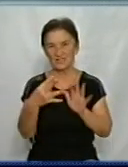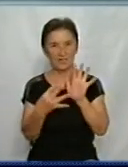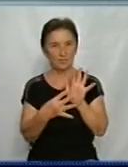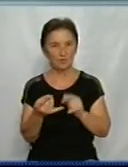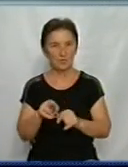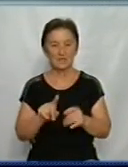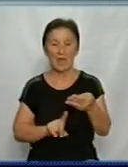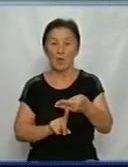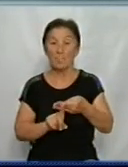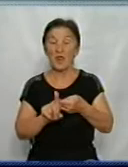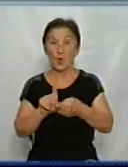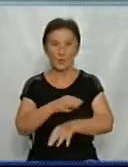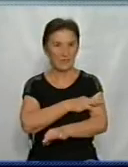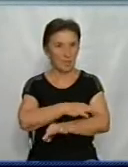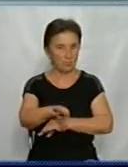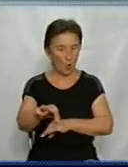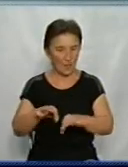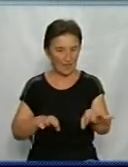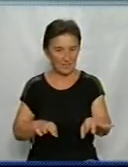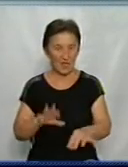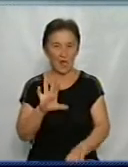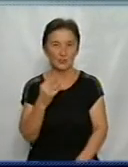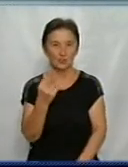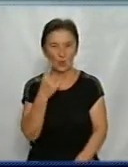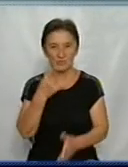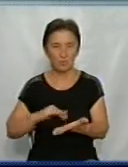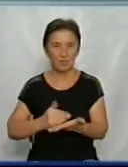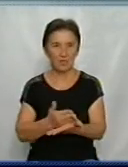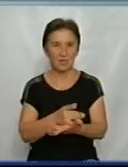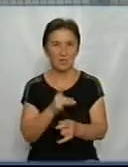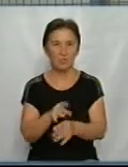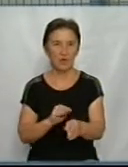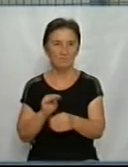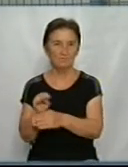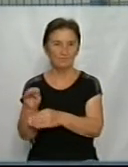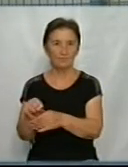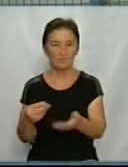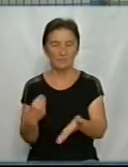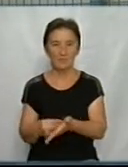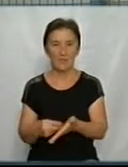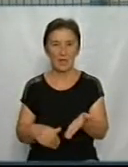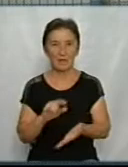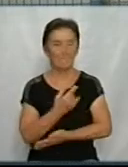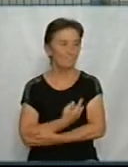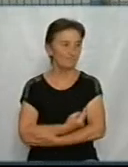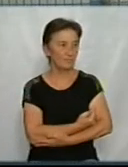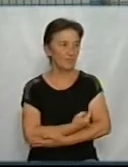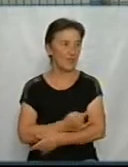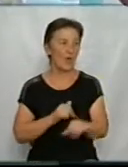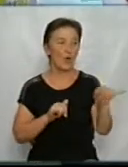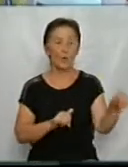пілотний проєкт Міністерства соціальної політики з монетизації пакунку малюка. Це пологовий будинок у